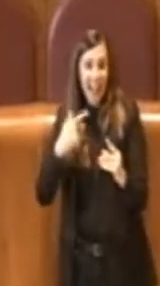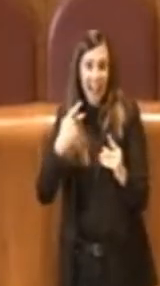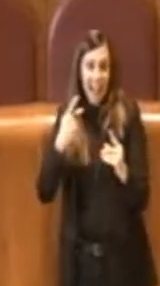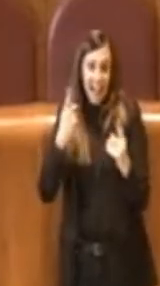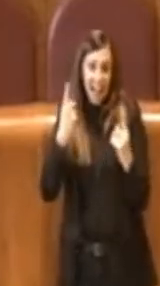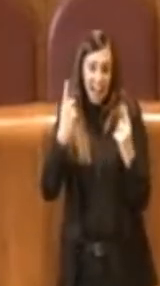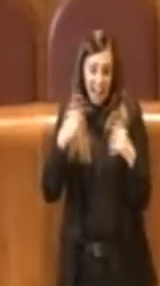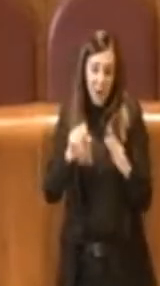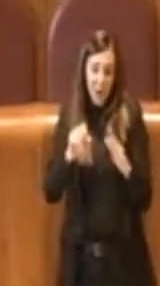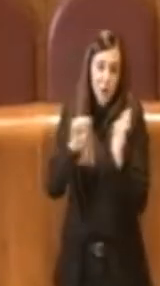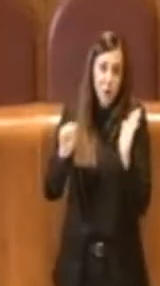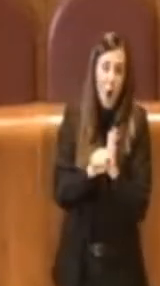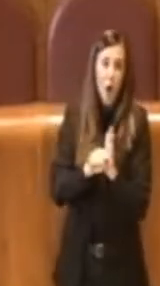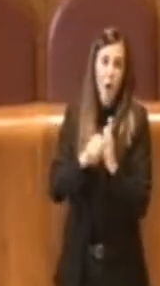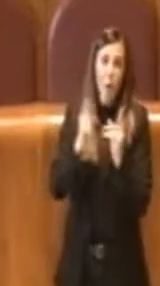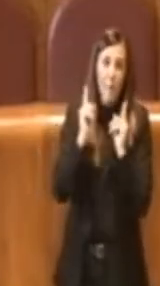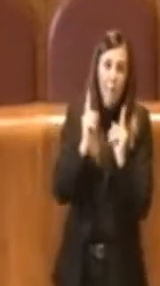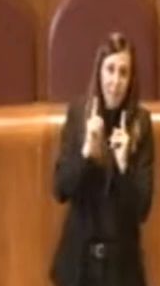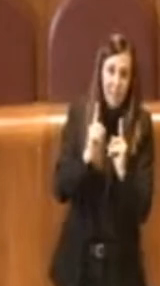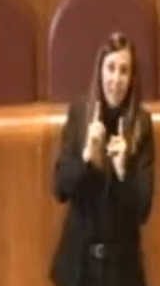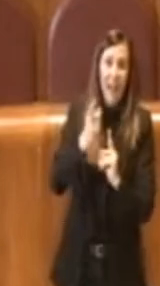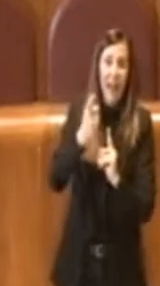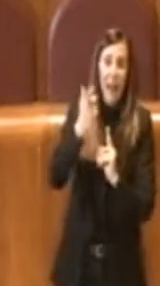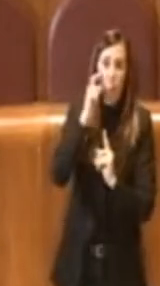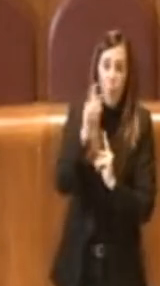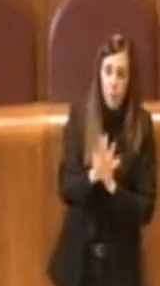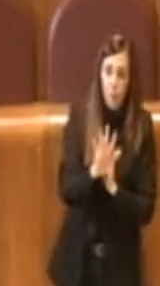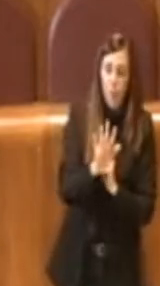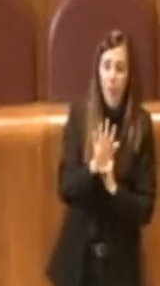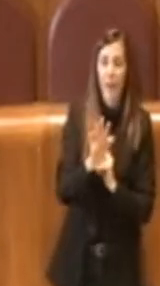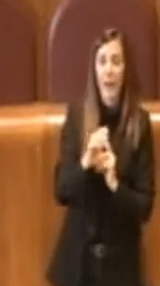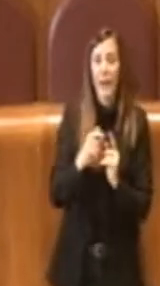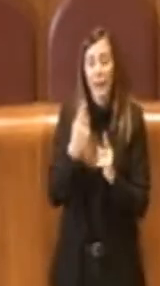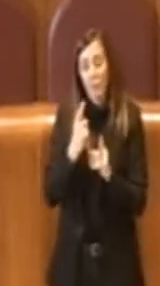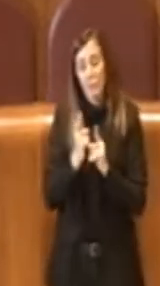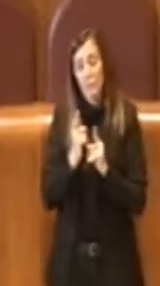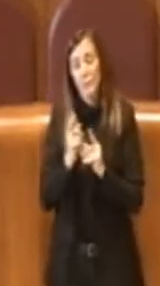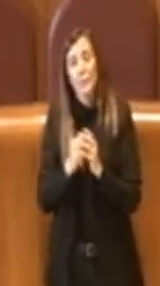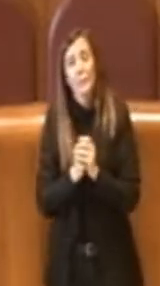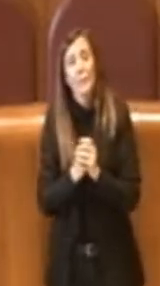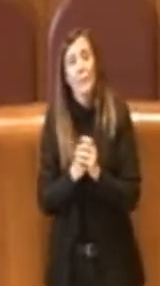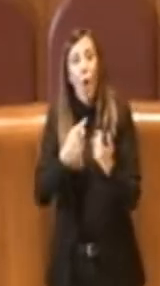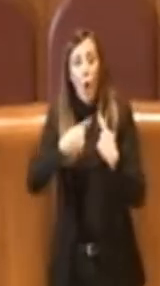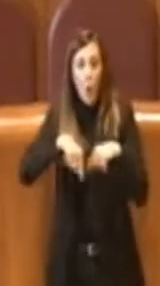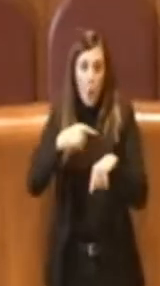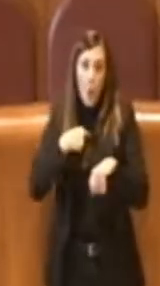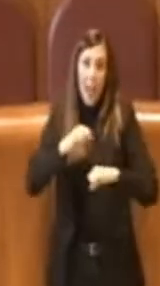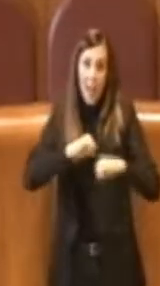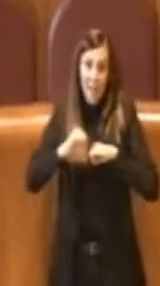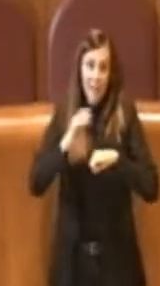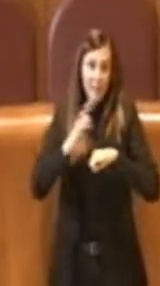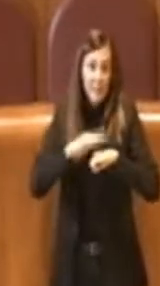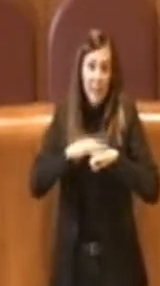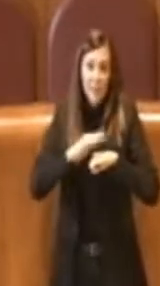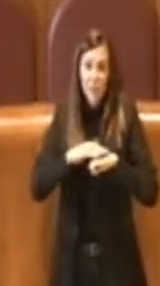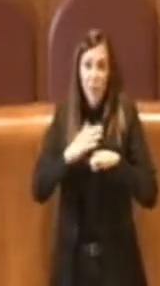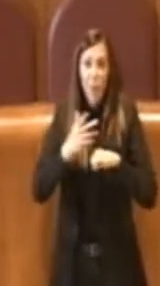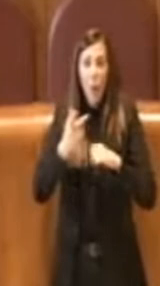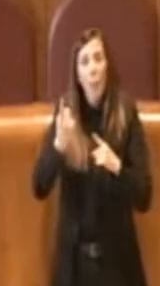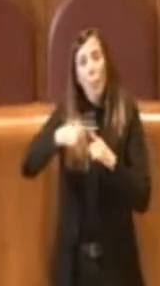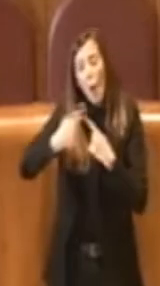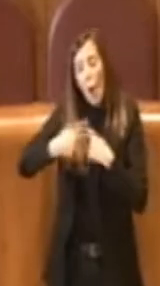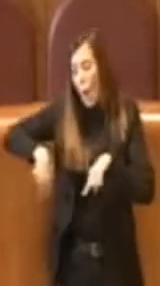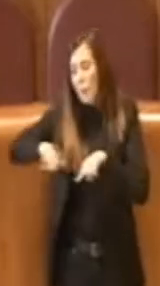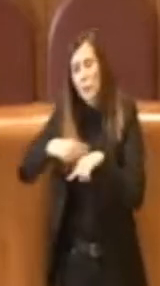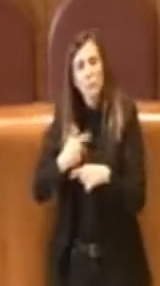storico-culturale. Quello che faremo come amministrazione e come commissione è